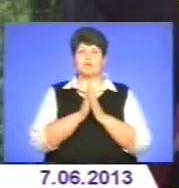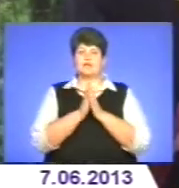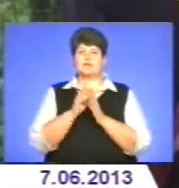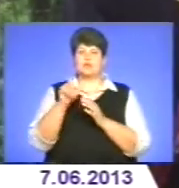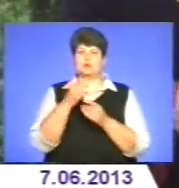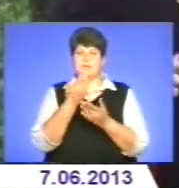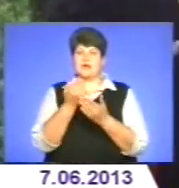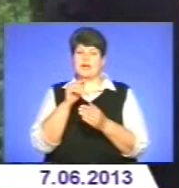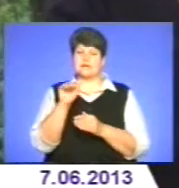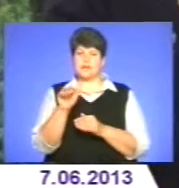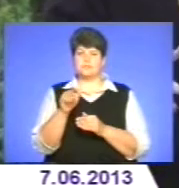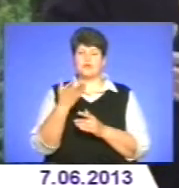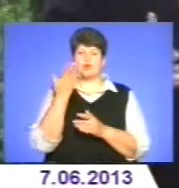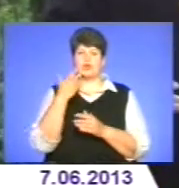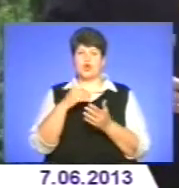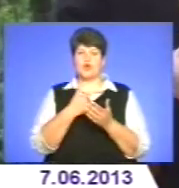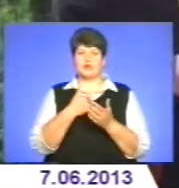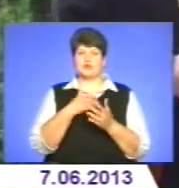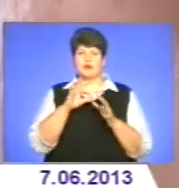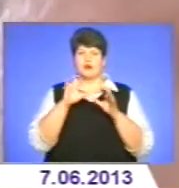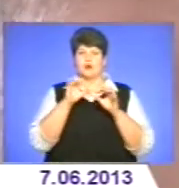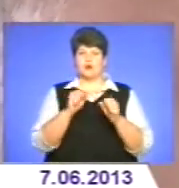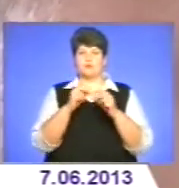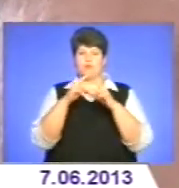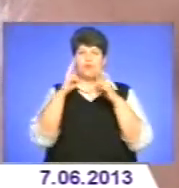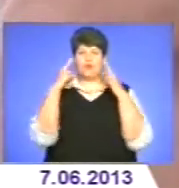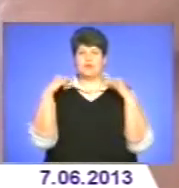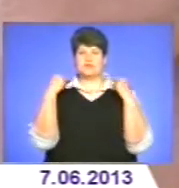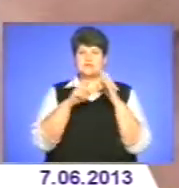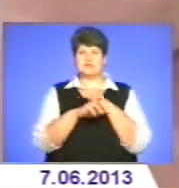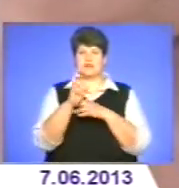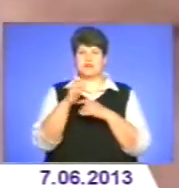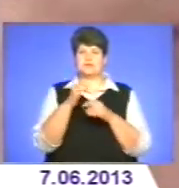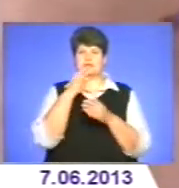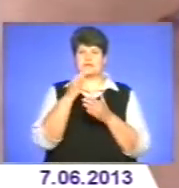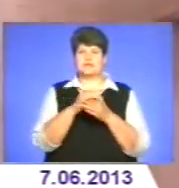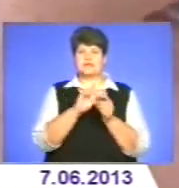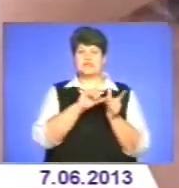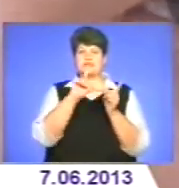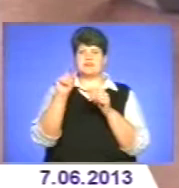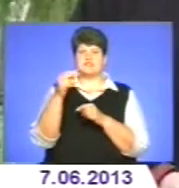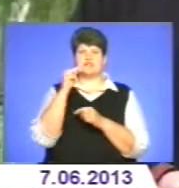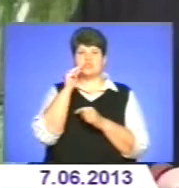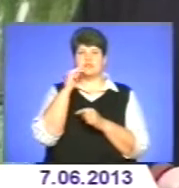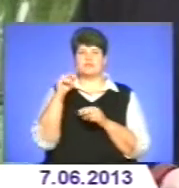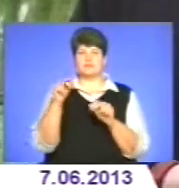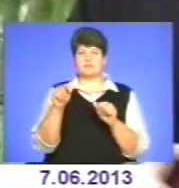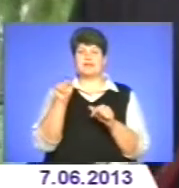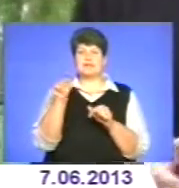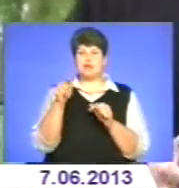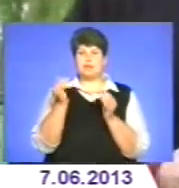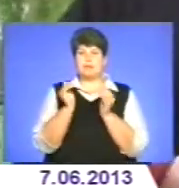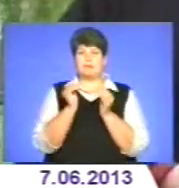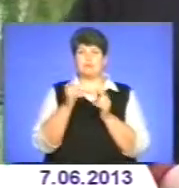монастир мали захопити вороги, монахам явилася Богородиця та наказала вивезти образ на Чернігівській землі. Там в одному з містечок